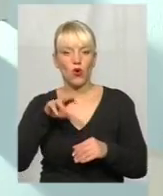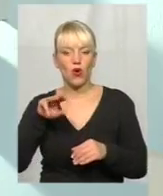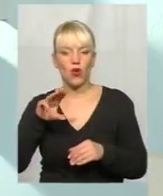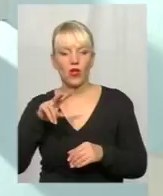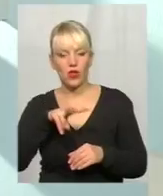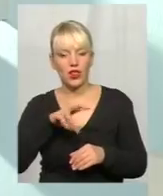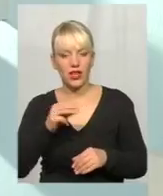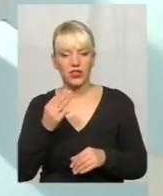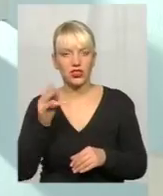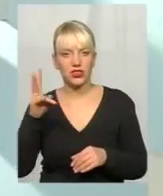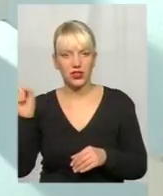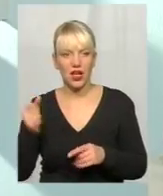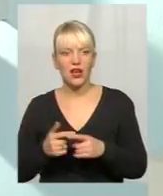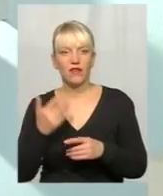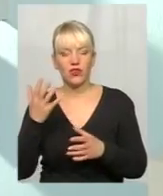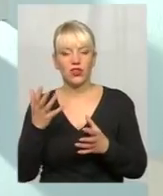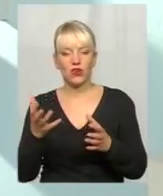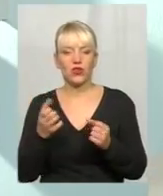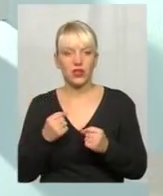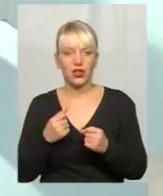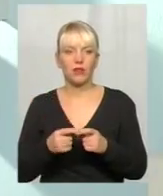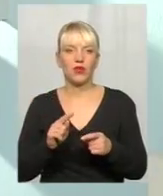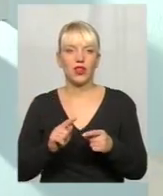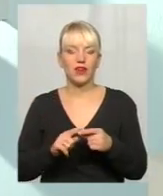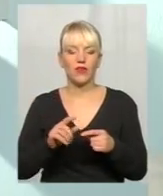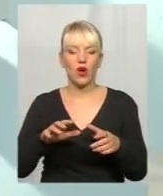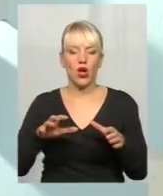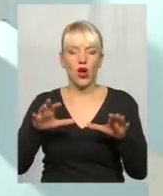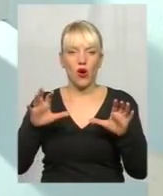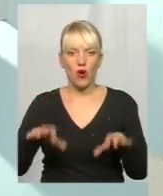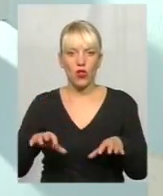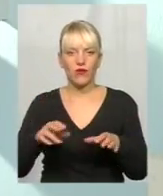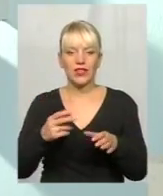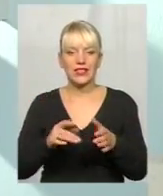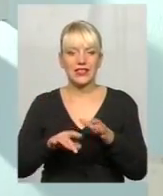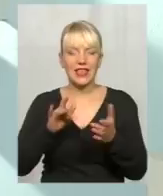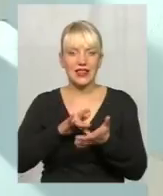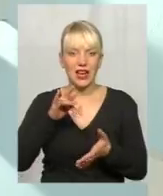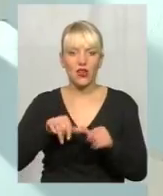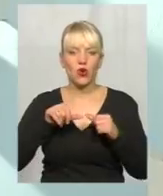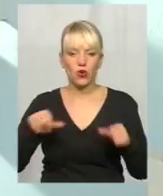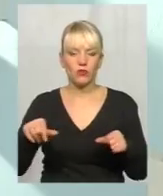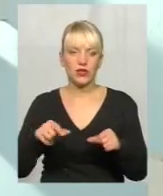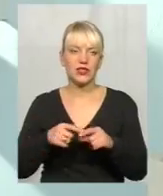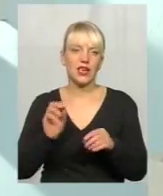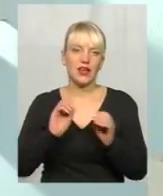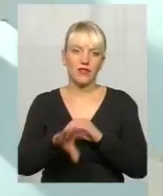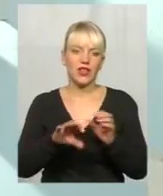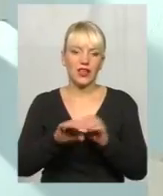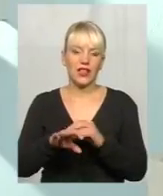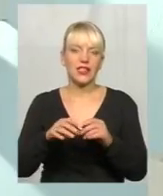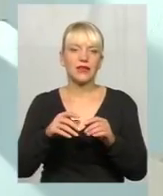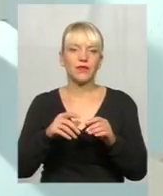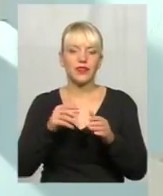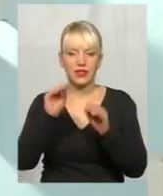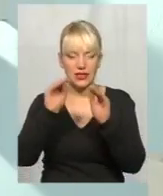ну, чи отримали в голови територіальній комісії списки, і от в фейсбуку в групі оприлюднили оці. Тобто, ну, на такому рівні. То, по суті, хто хотів, то і